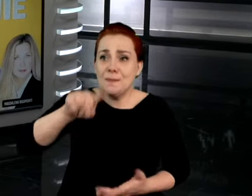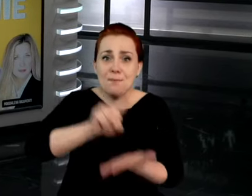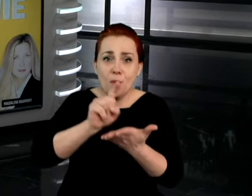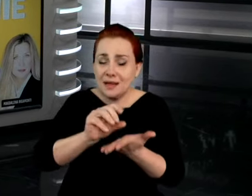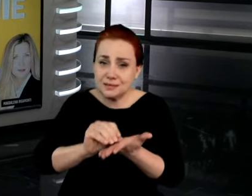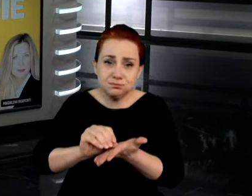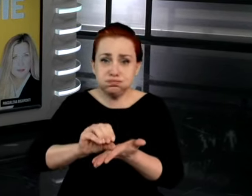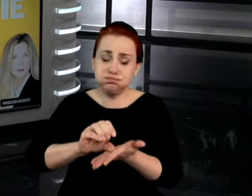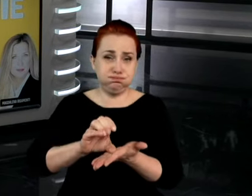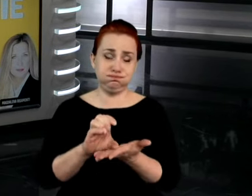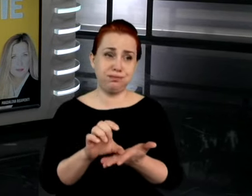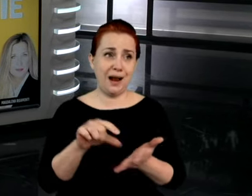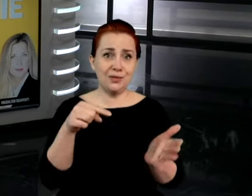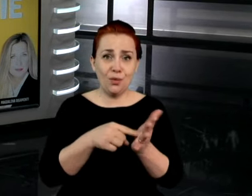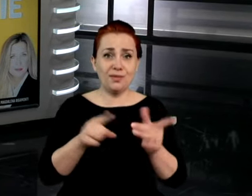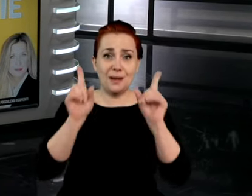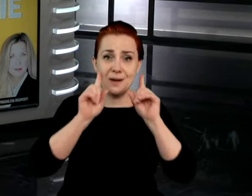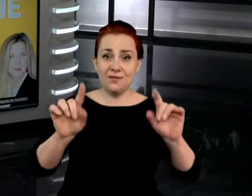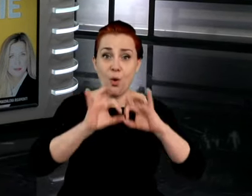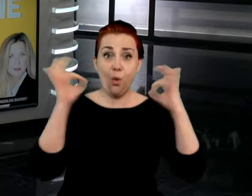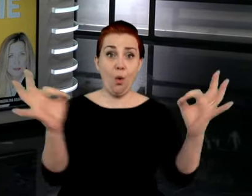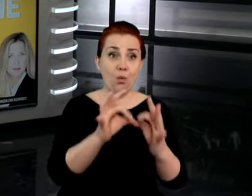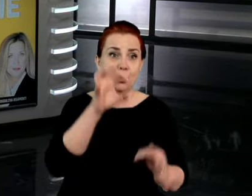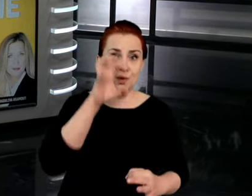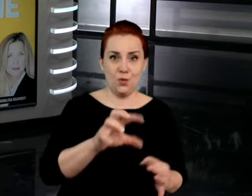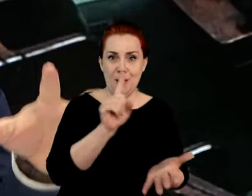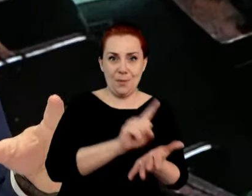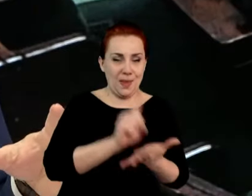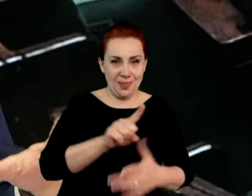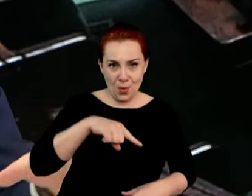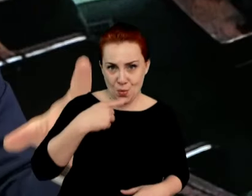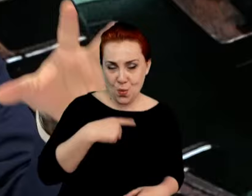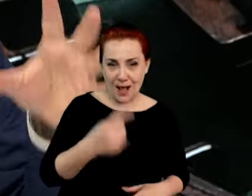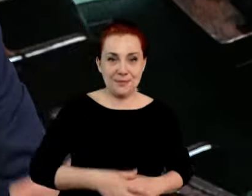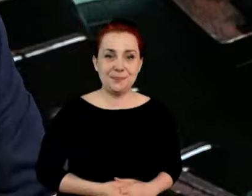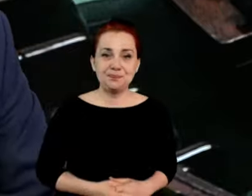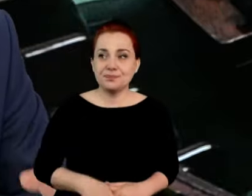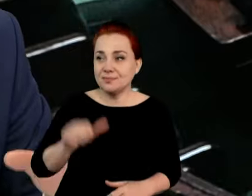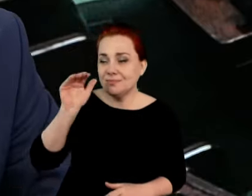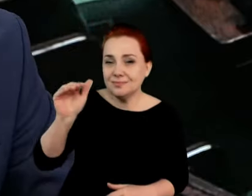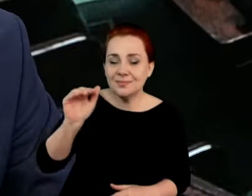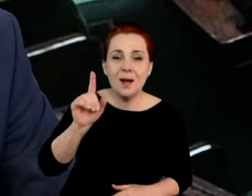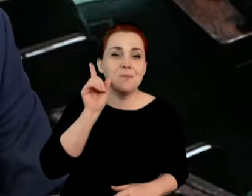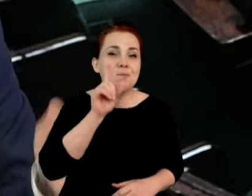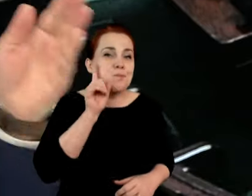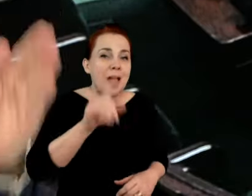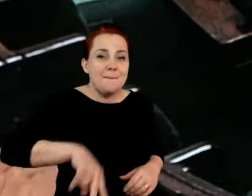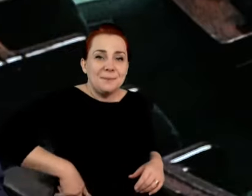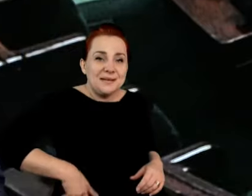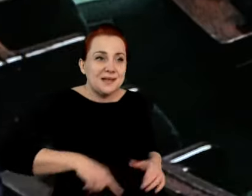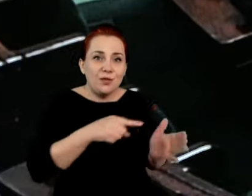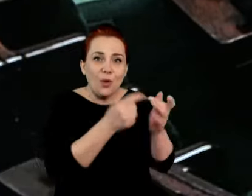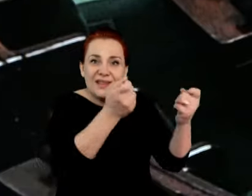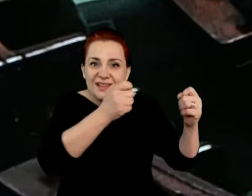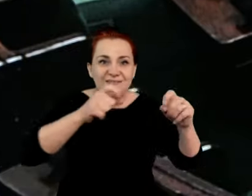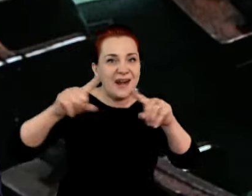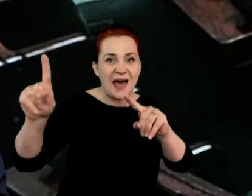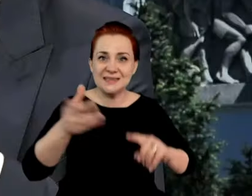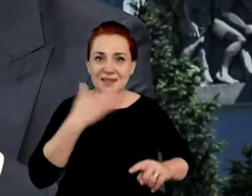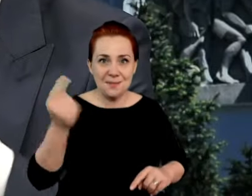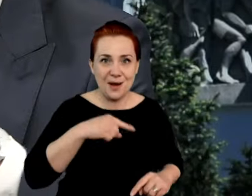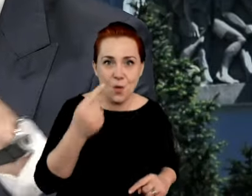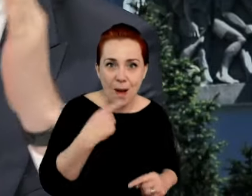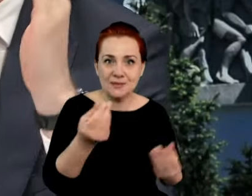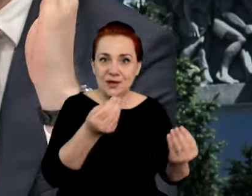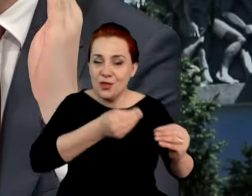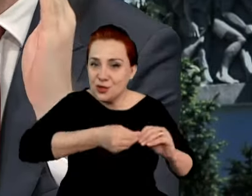globalnie, jeżeli chodzi o skalę podatkową, kłamstwem. Ale panie ministrze, inflacja nie jest kłamstwem, drożyzna. Ale to chyba pan